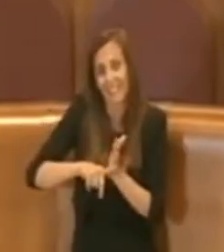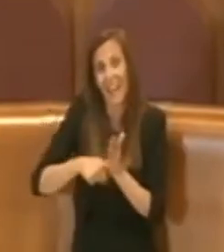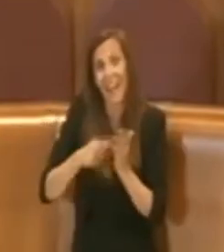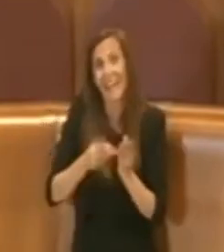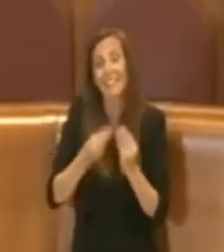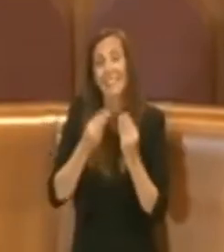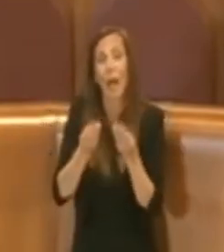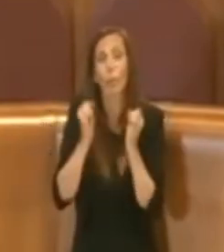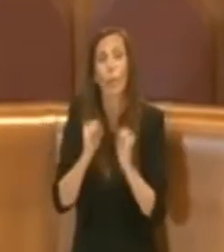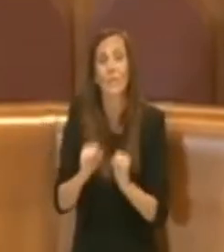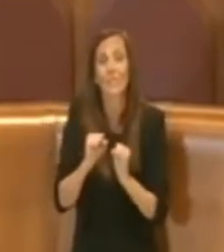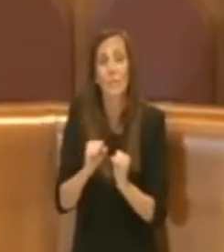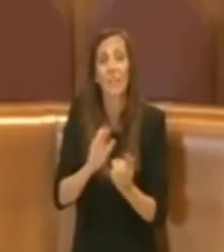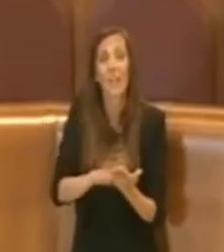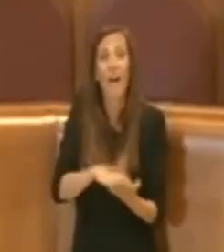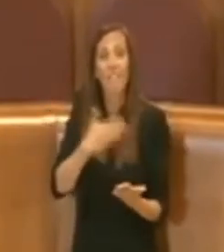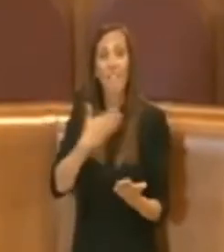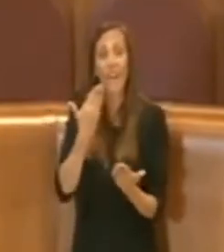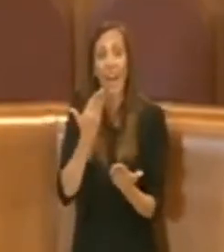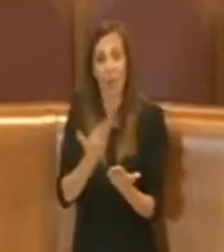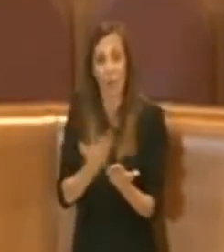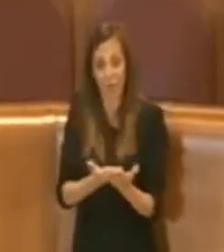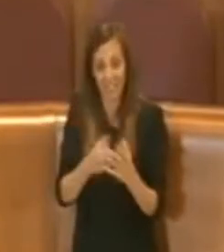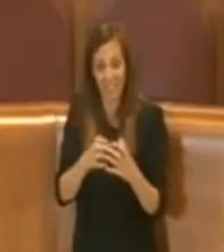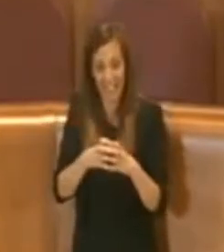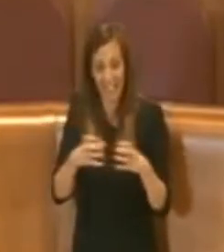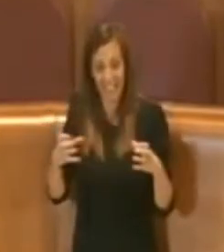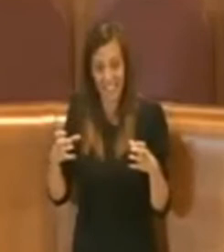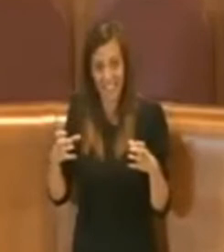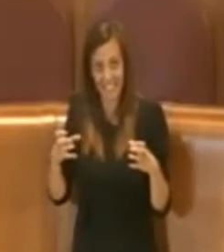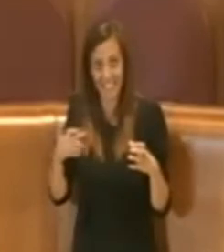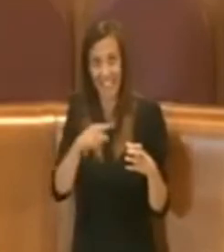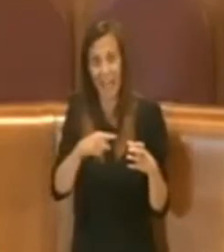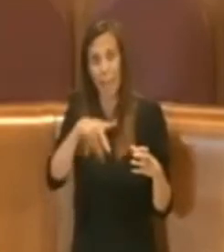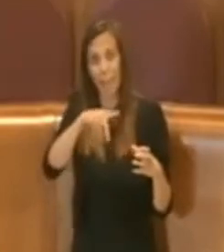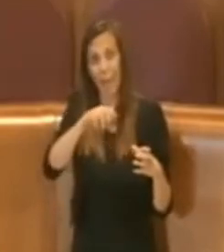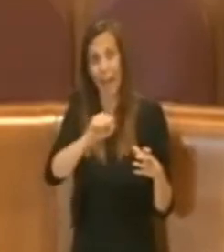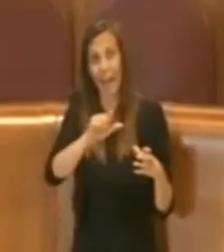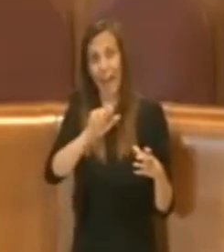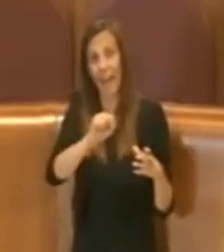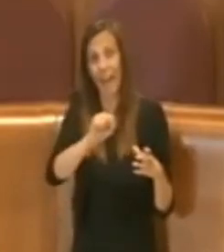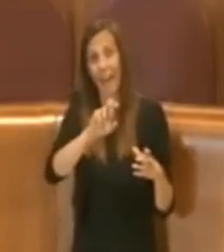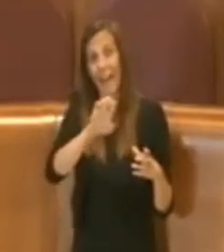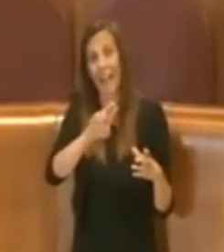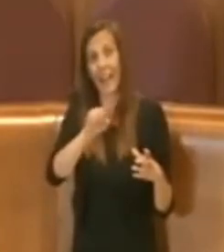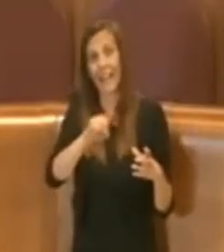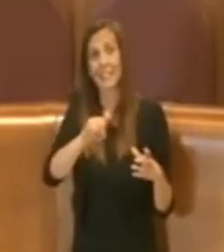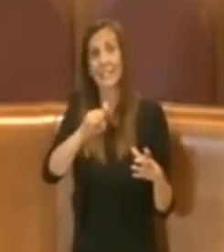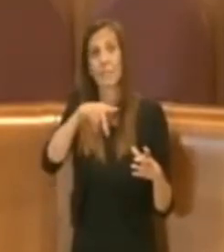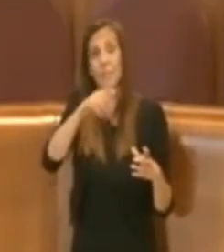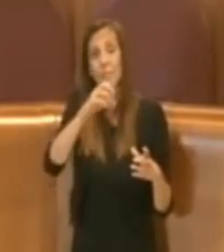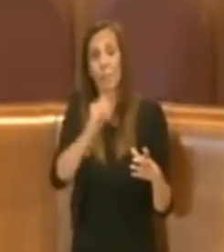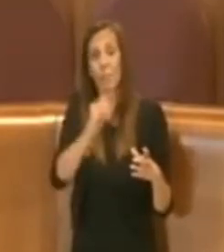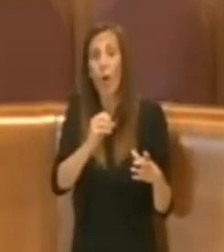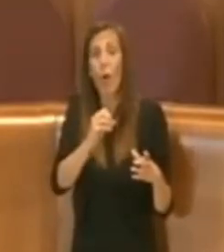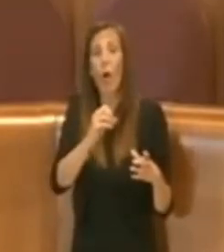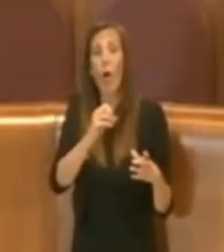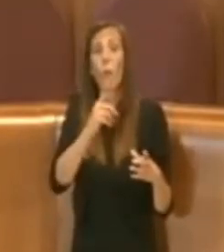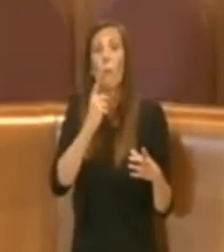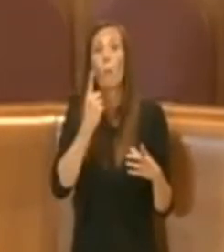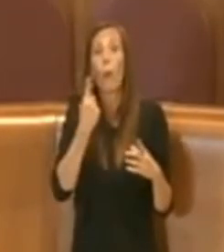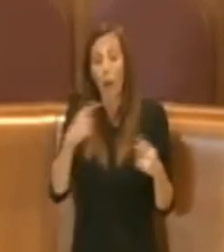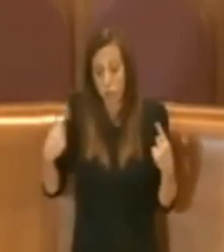permetta di valorizzare eh l'azienda eh Palaexpo e al contempo consenta però di